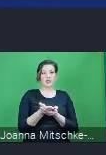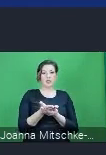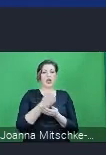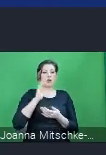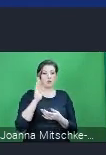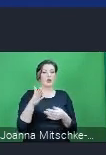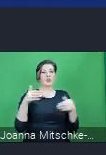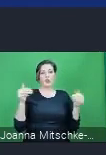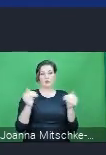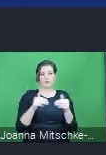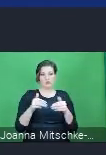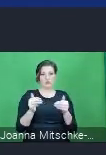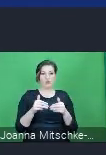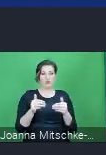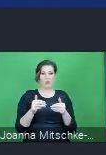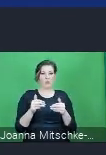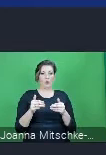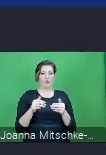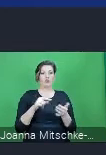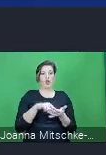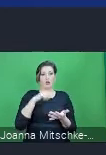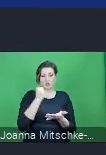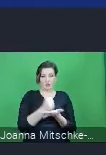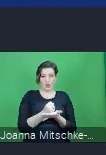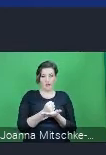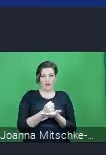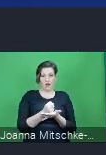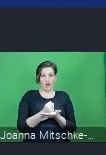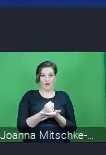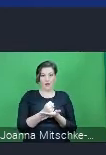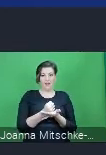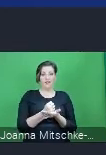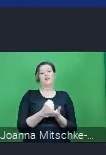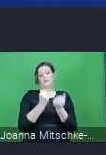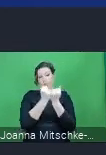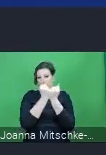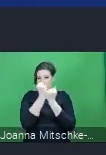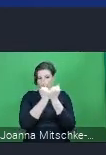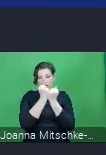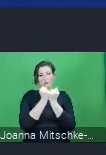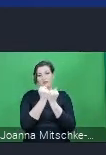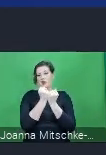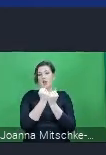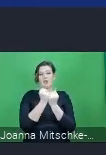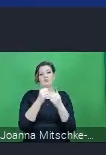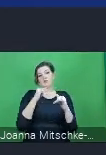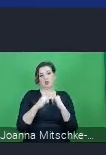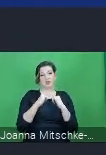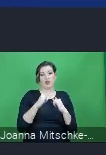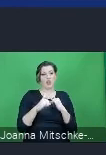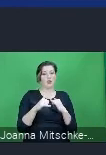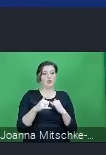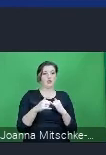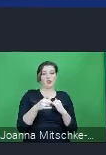dopuszczona i jest dopuszczona w ustawie w formie papierowej, no dla osób, które będą